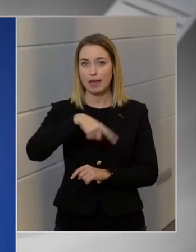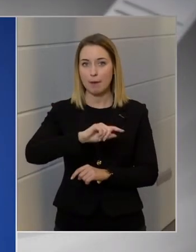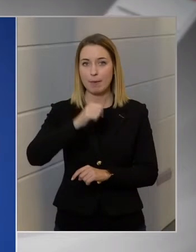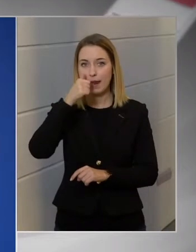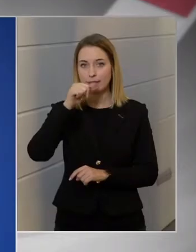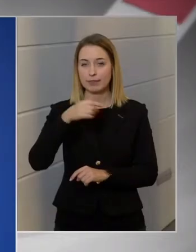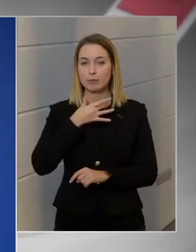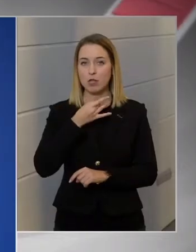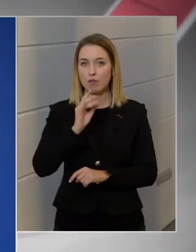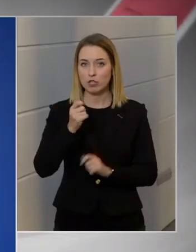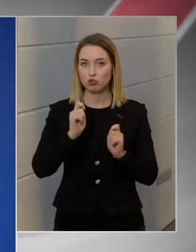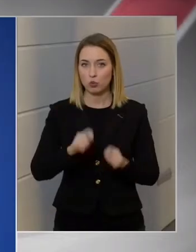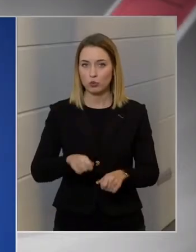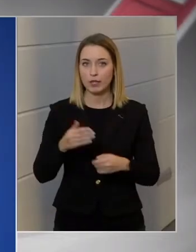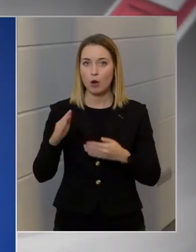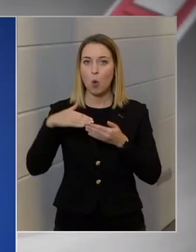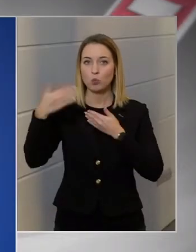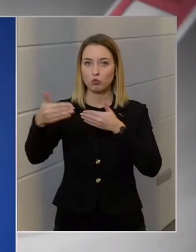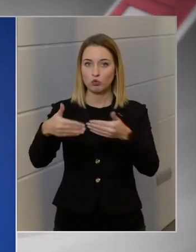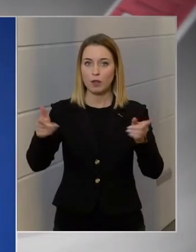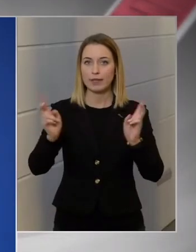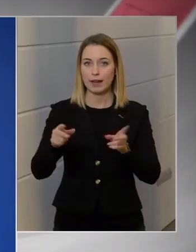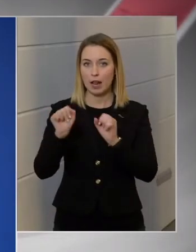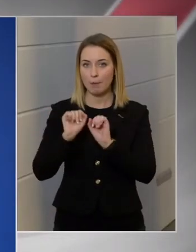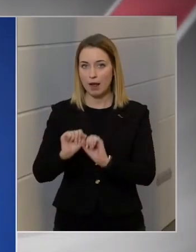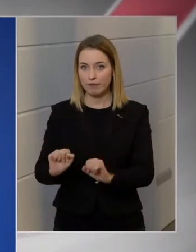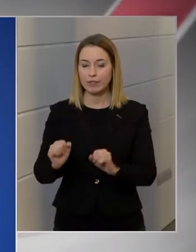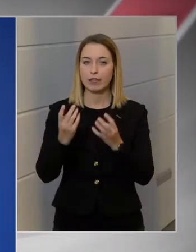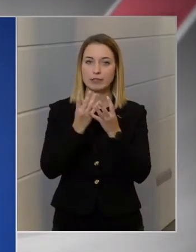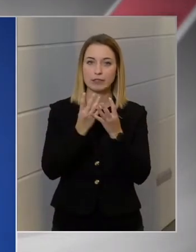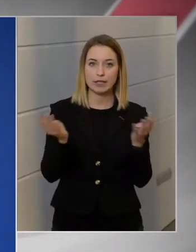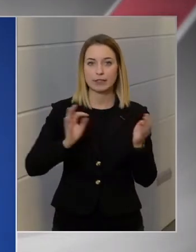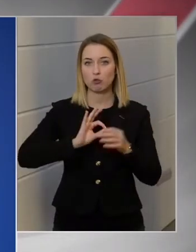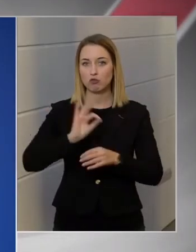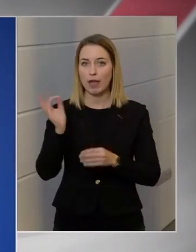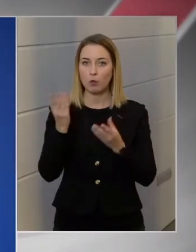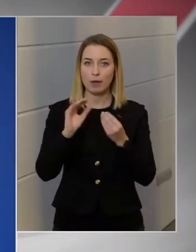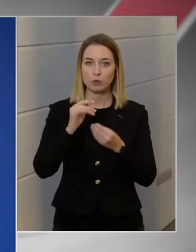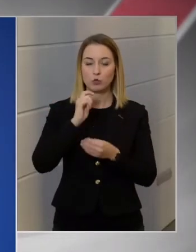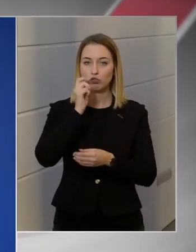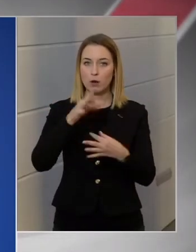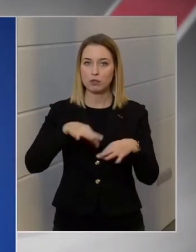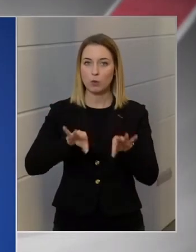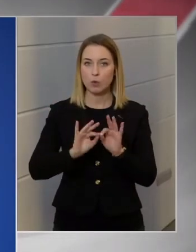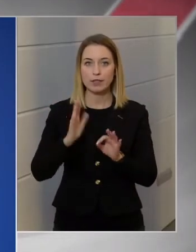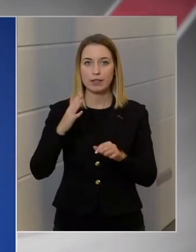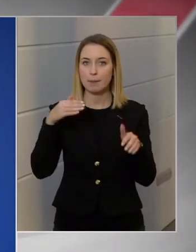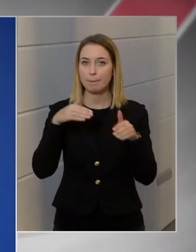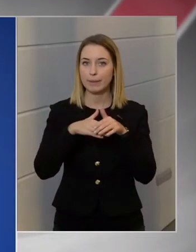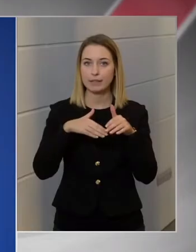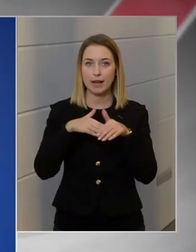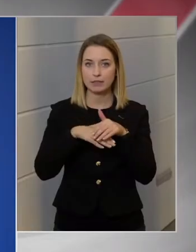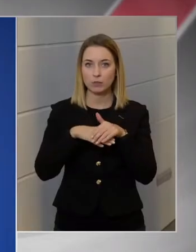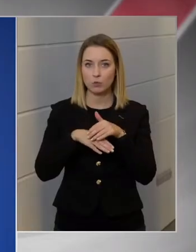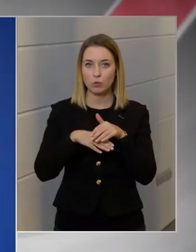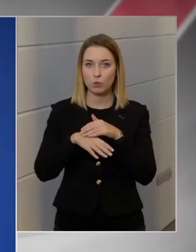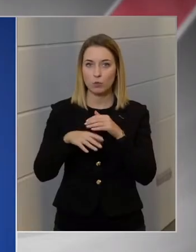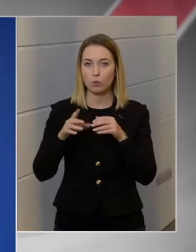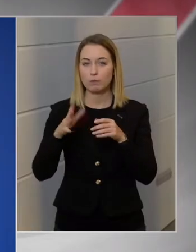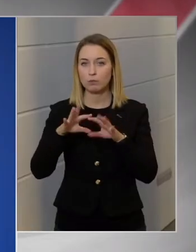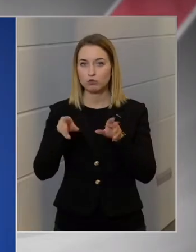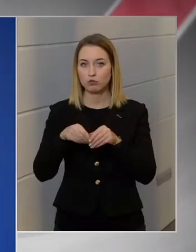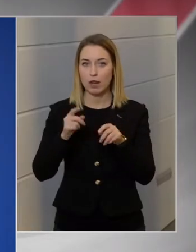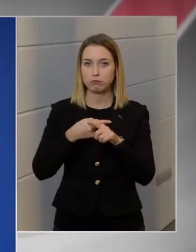népszavazáson is döntöttek. Azaz, hogy a külső határokat meg kell védeni, hogy a kerítése a legjobb eszköz, és hogy Magyarország nem migrációval kívánja a